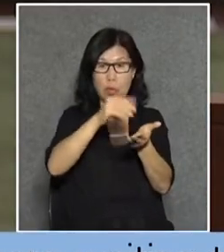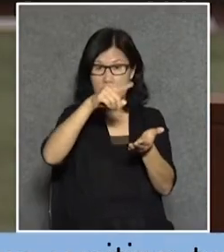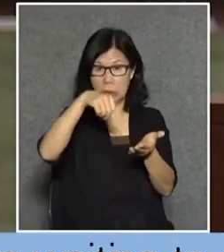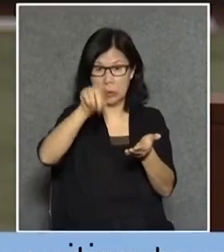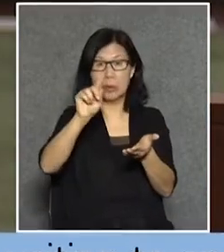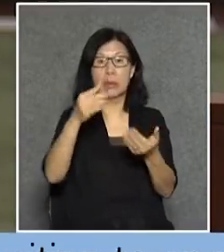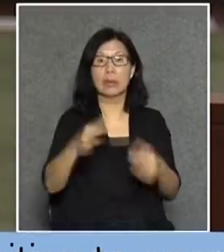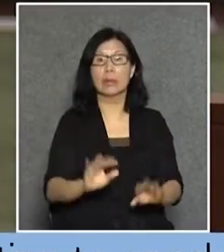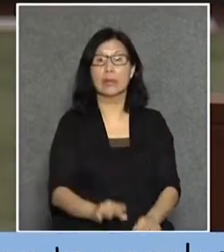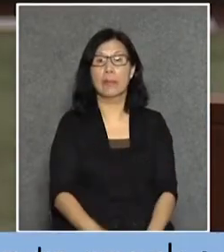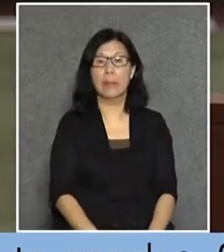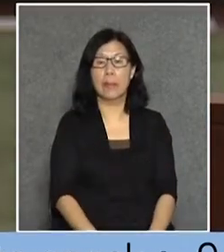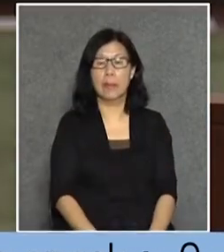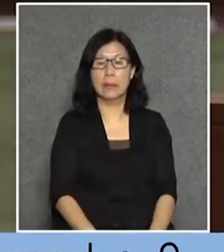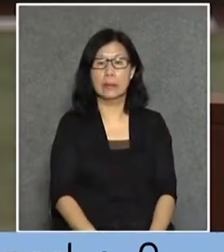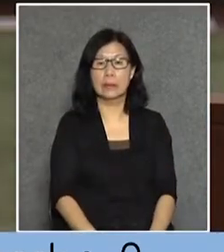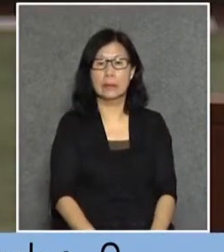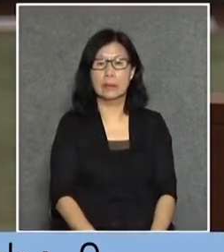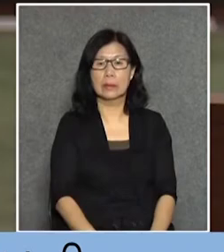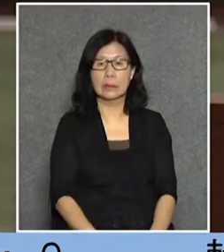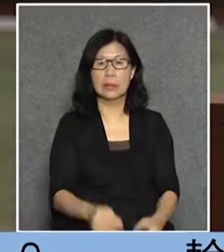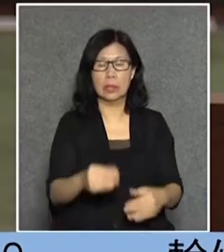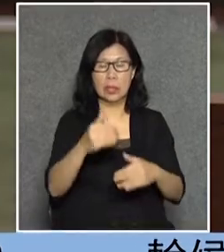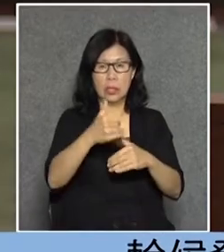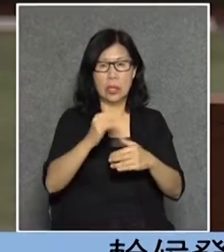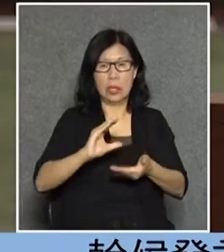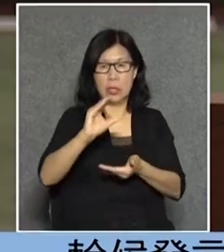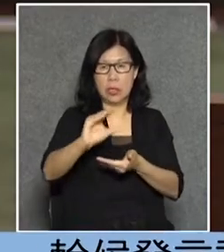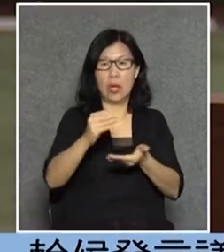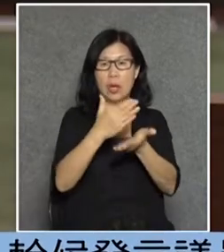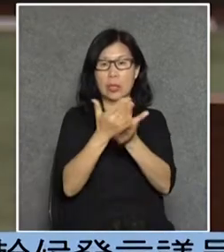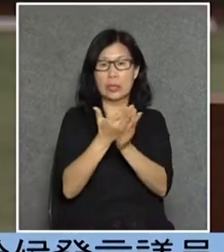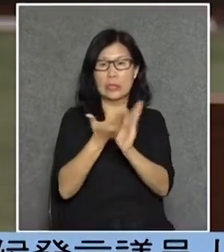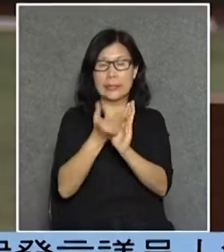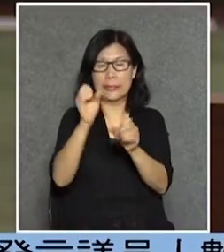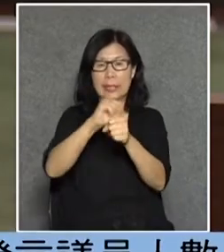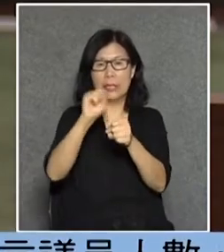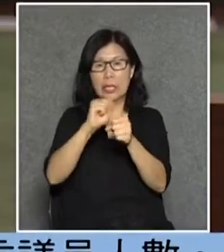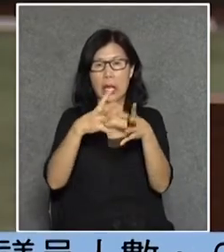固定投資不停增大